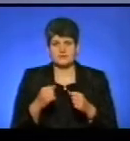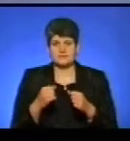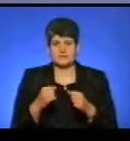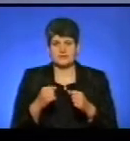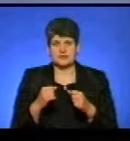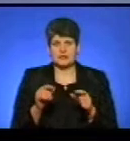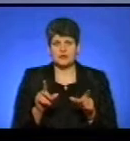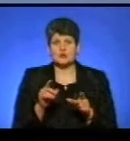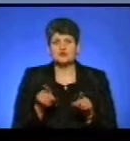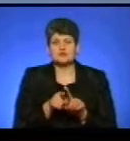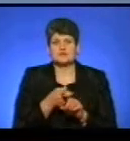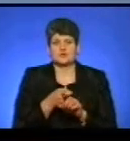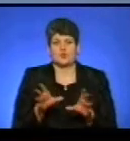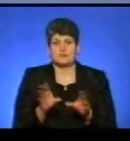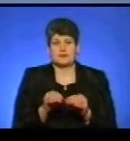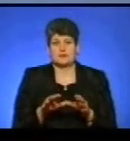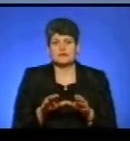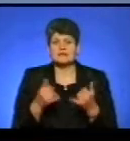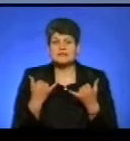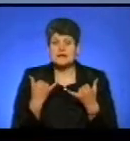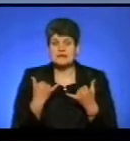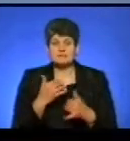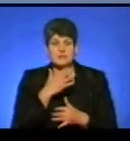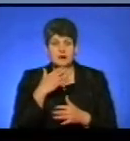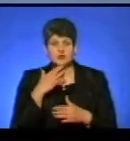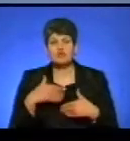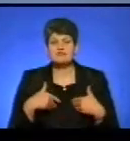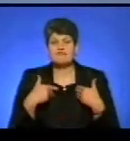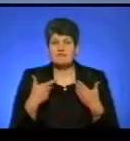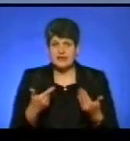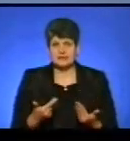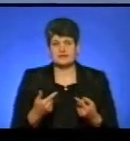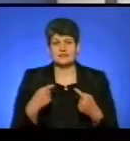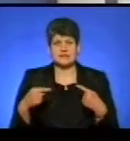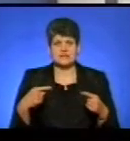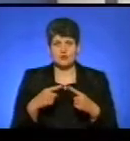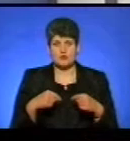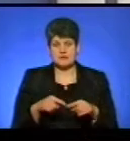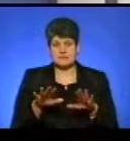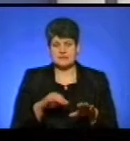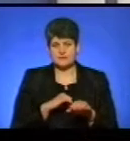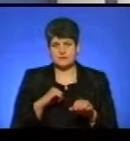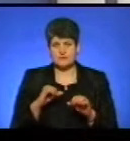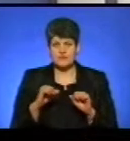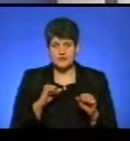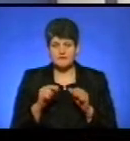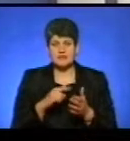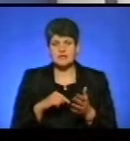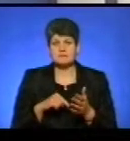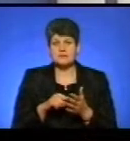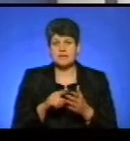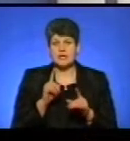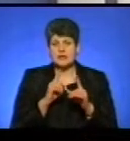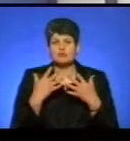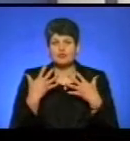щодо об'єднаних терапевних громад. Між іншим, зараз у нас дуже багато звернені пропозиції від різних органів місцевого самоврядування, сільських рад, мається навіть щодо долучення